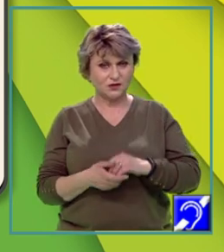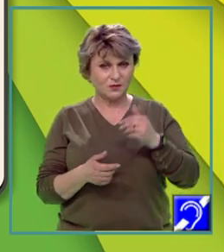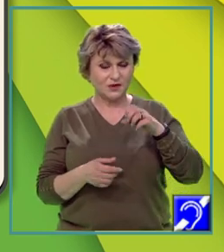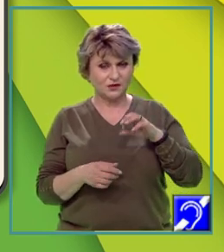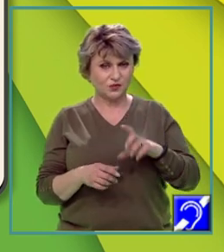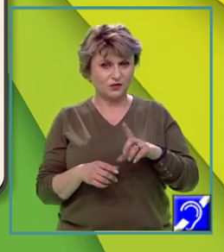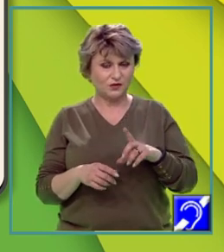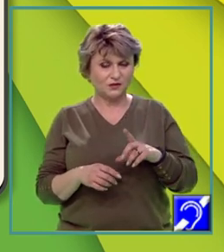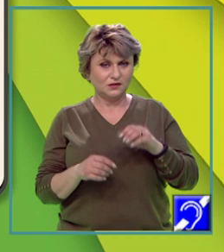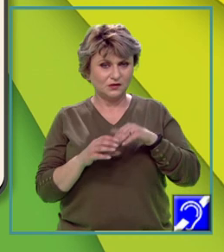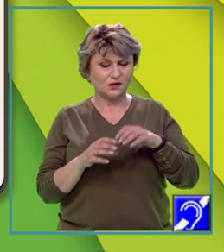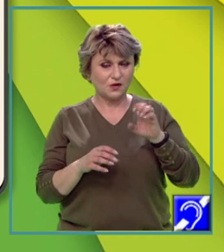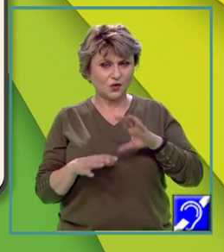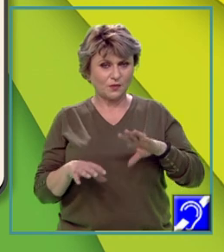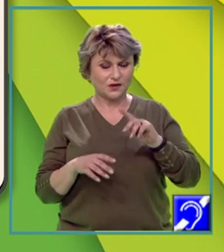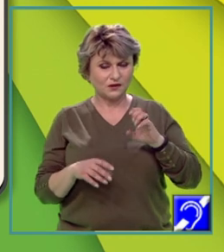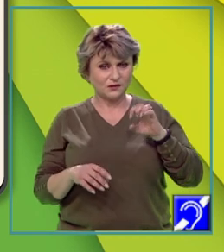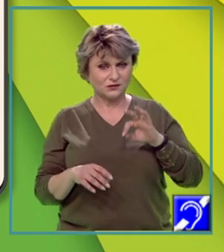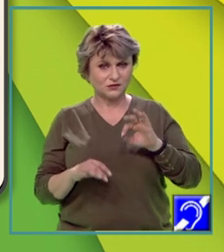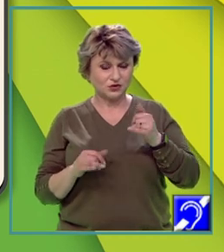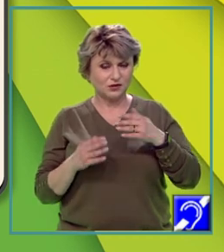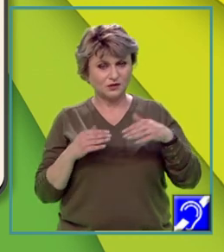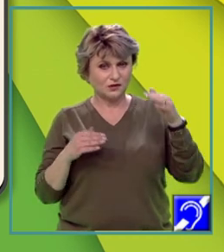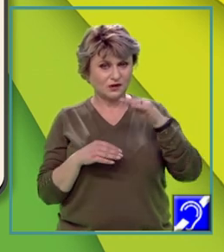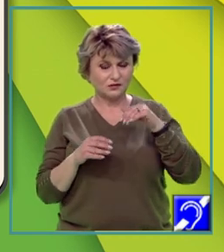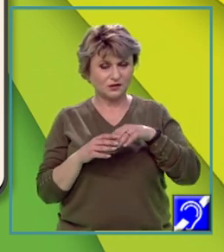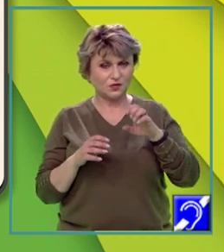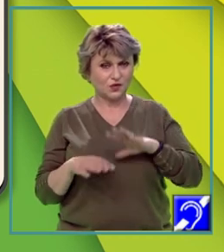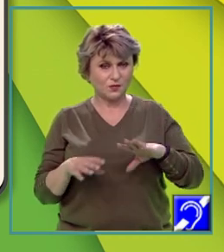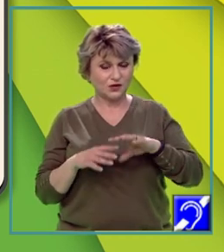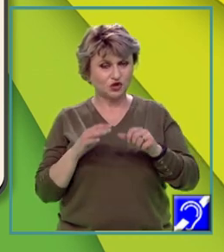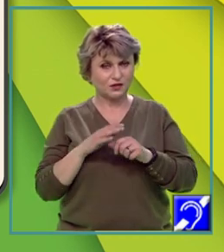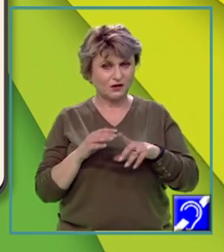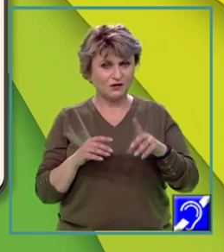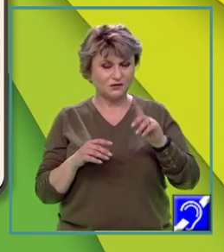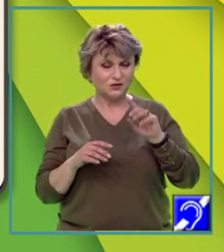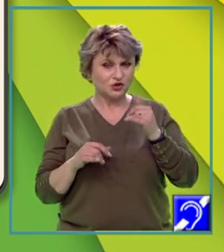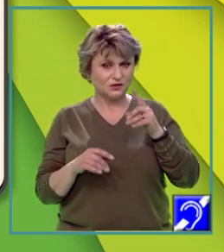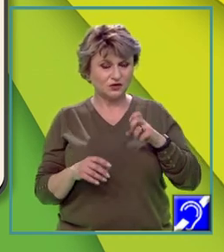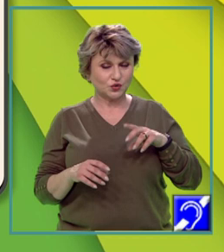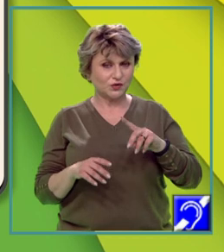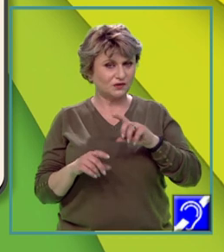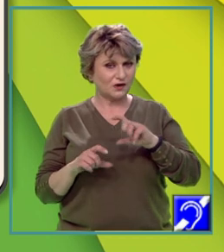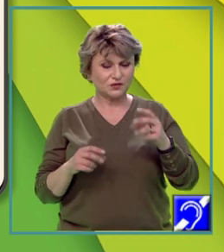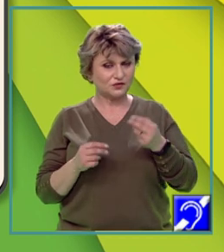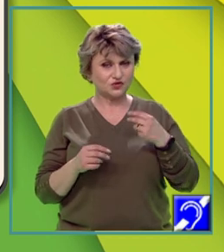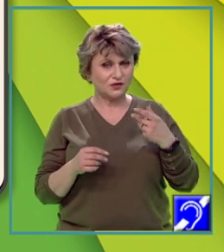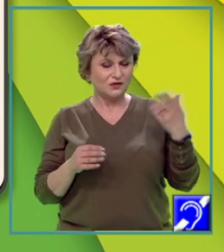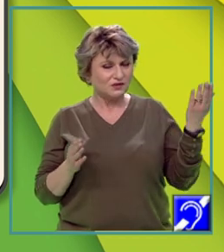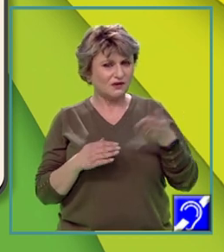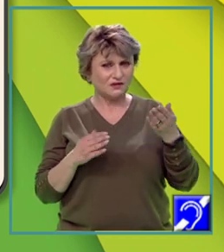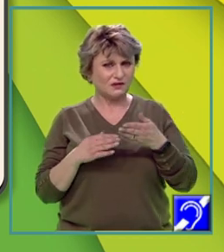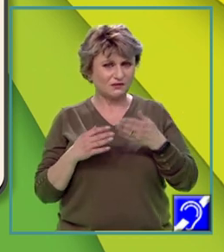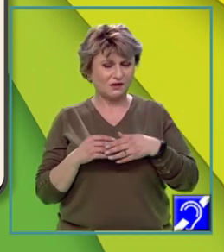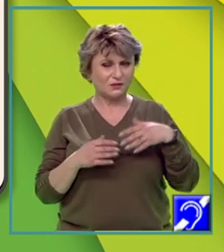mediu în Europa de est și ridicat în Europa centrală și de sud, datorită de frișorilor masive,